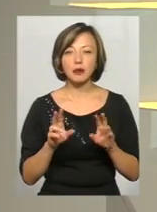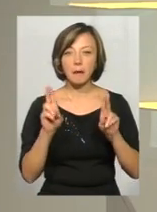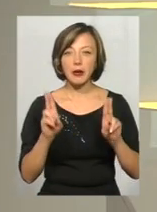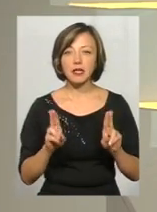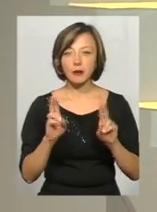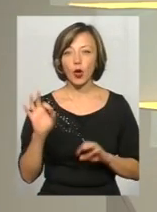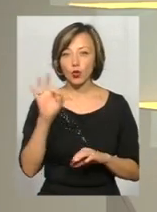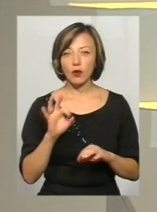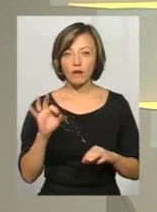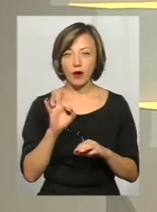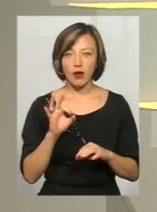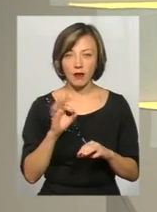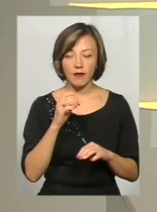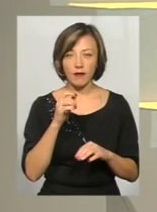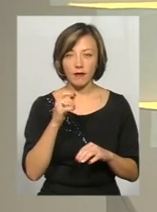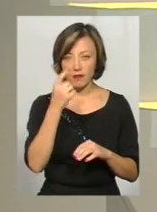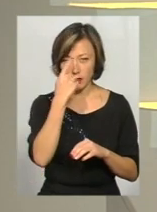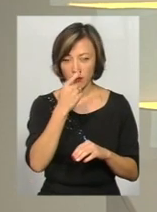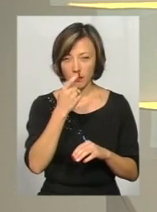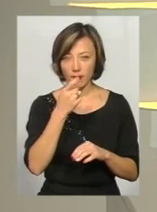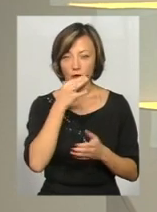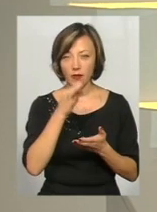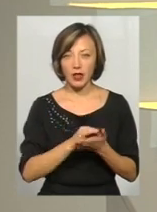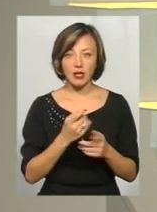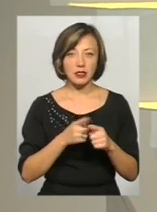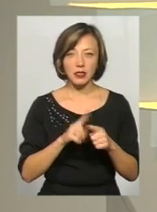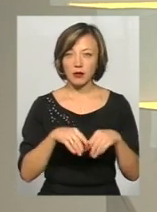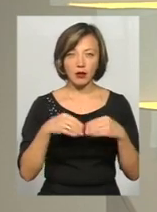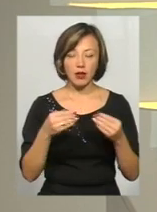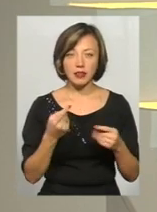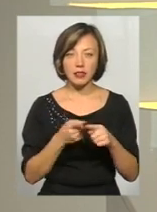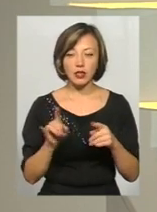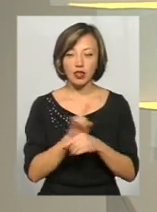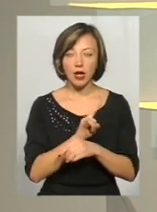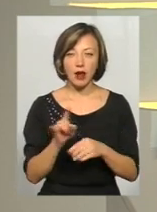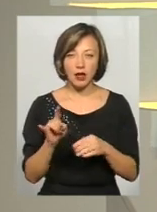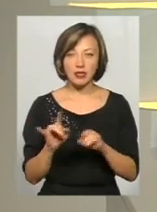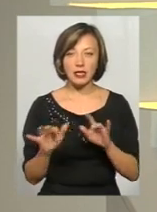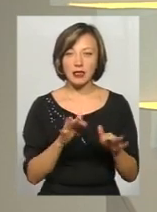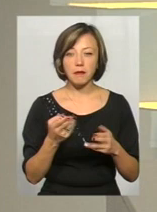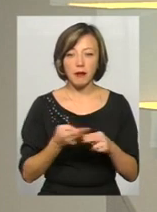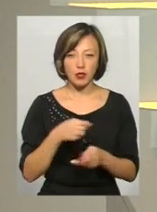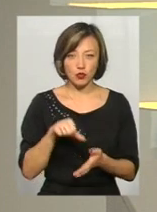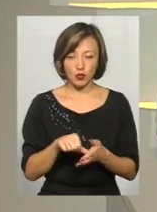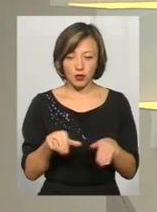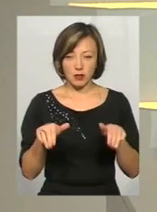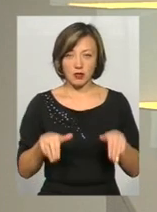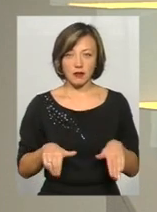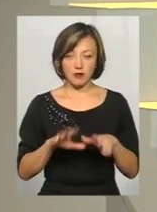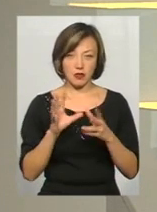людина не повідомляла даних, не перераховувала гроші, це була шахрайська дія, яка без її участі взагалі,